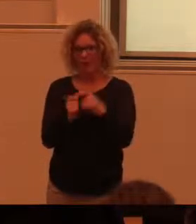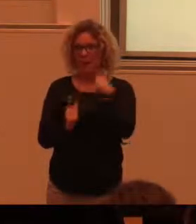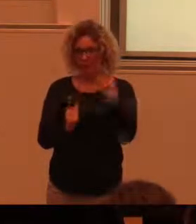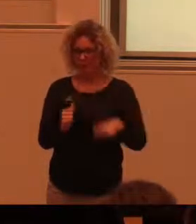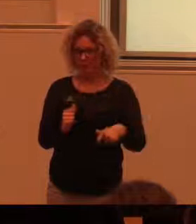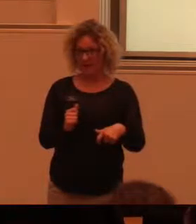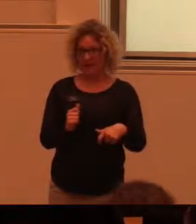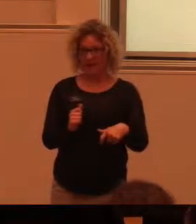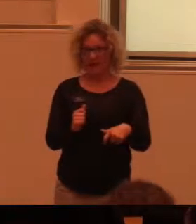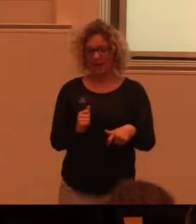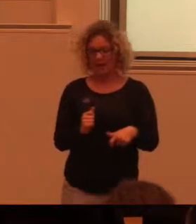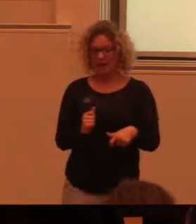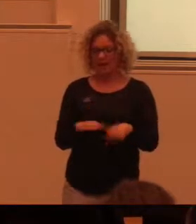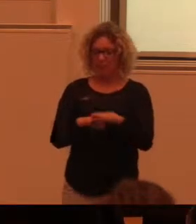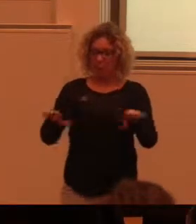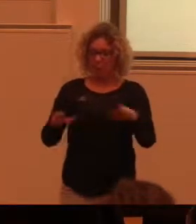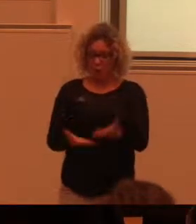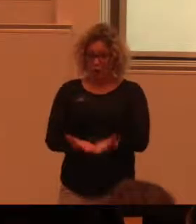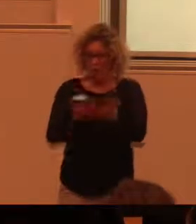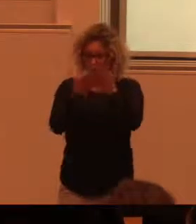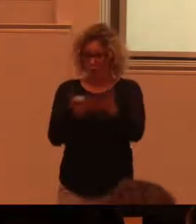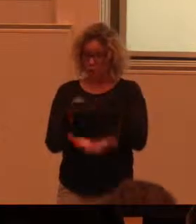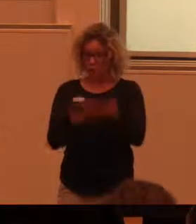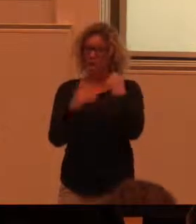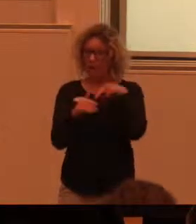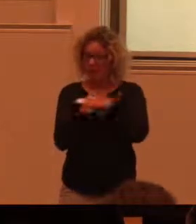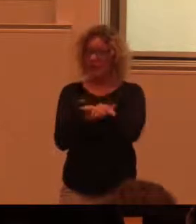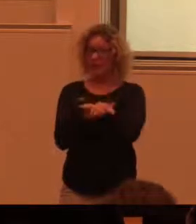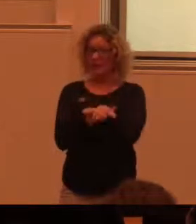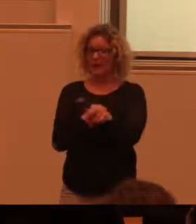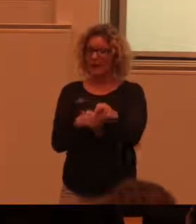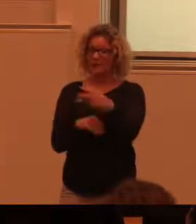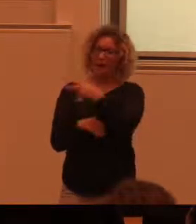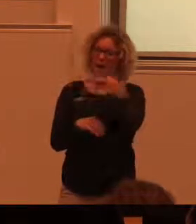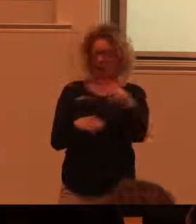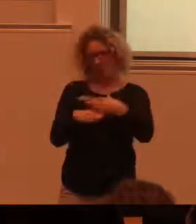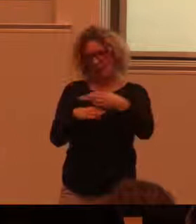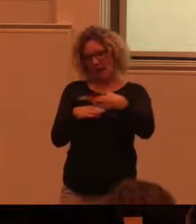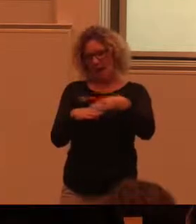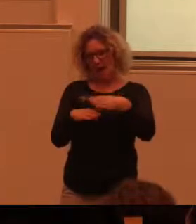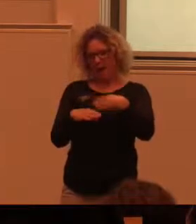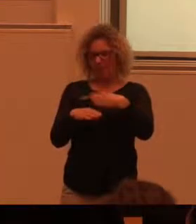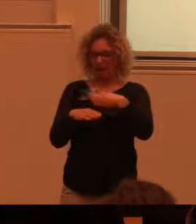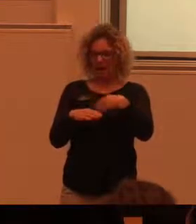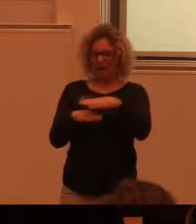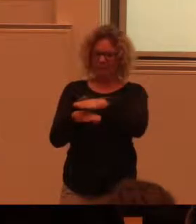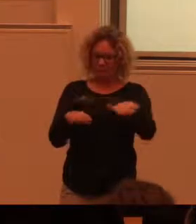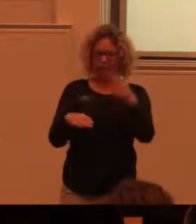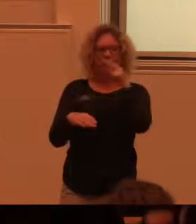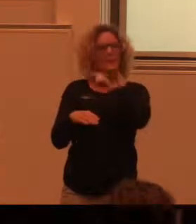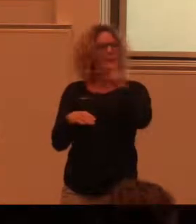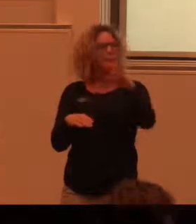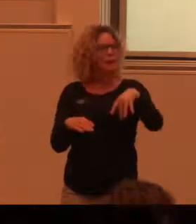satte ett lyftbord så man kan komma in på vällavvåningen och beundra miljöer